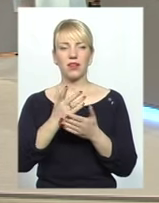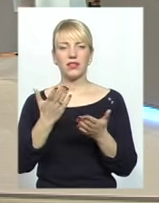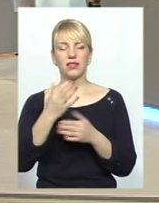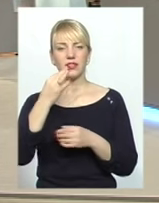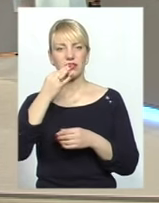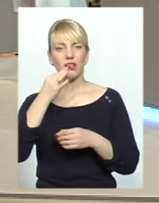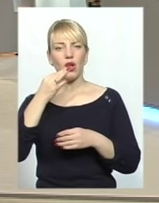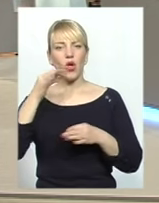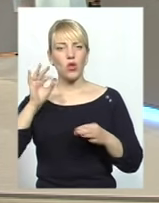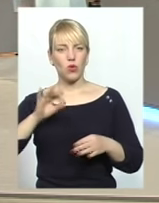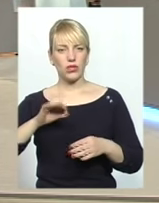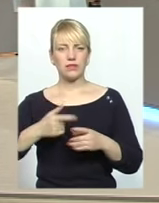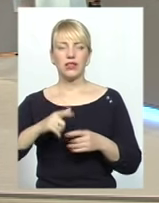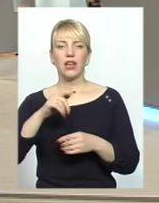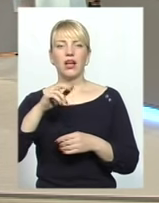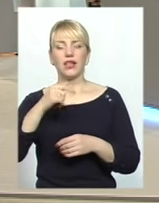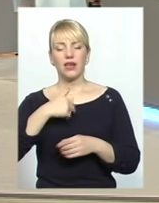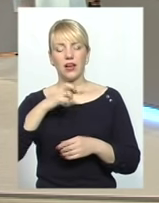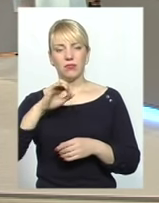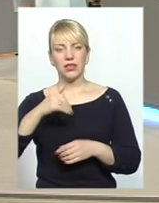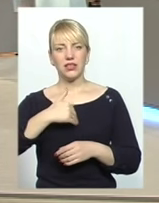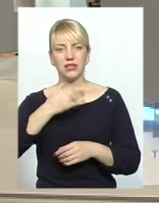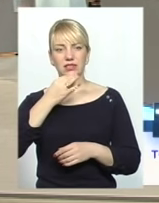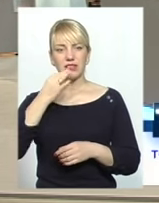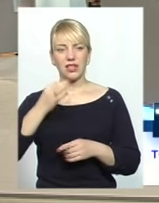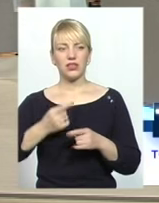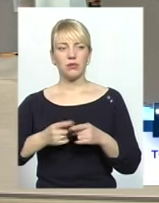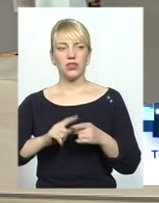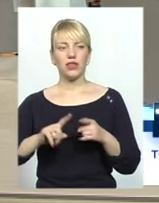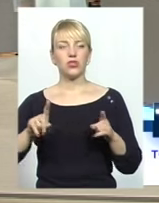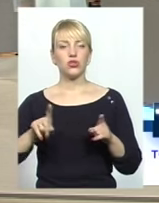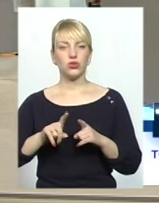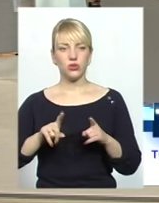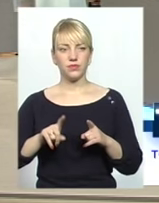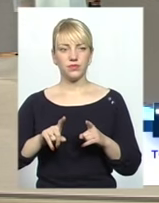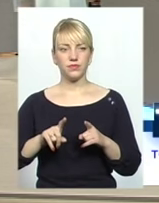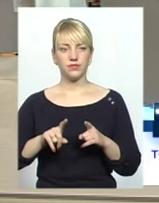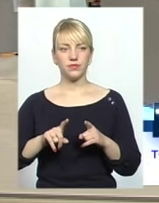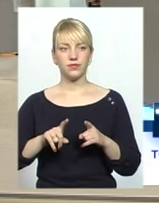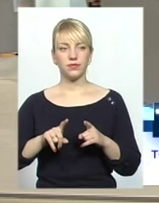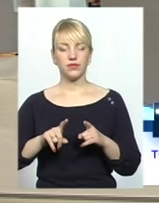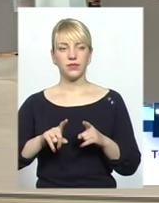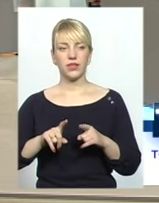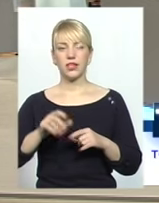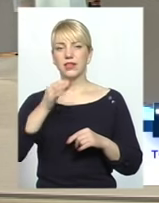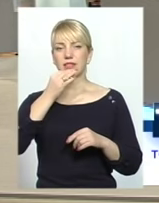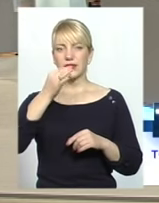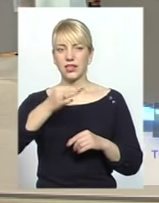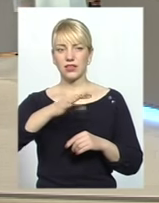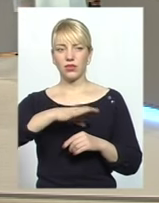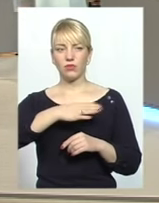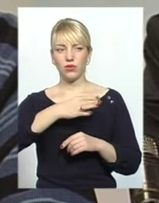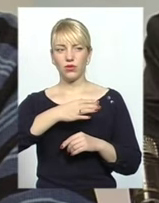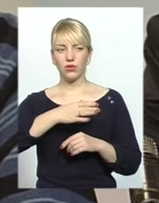я теж хотів би сказати про те, що сказано було із